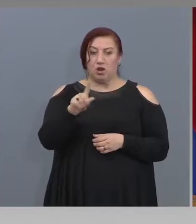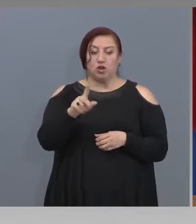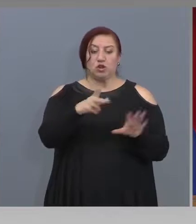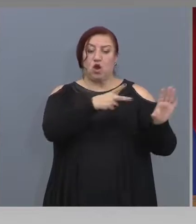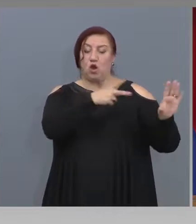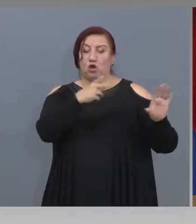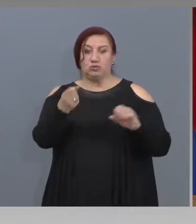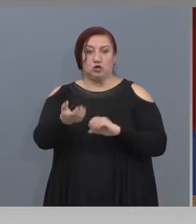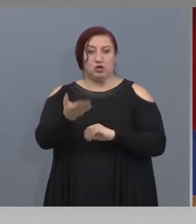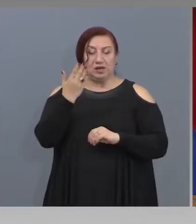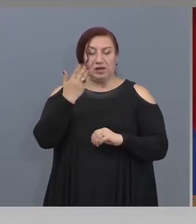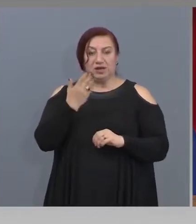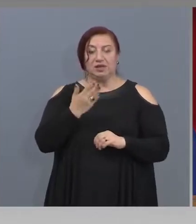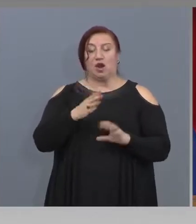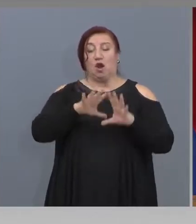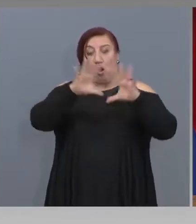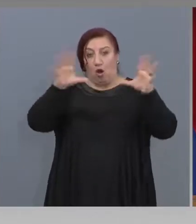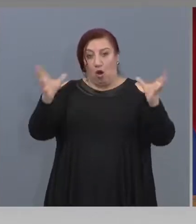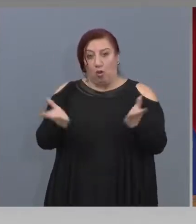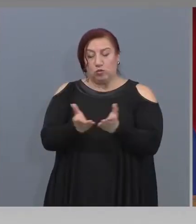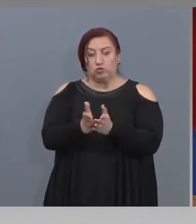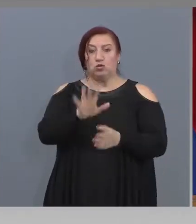800 хиляди и 5 милиона.